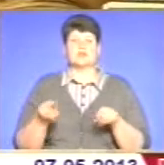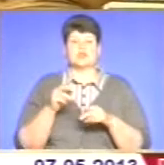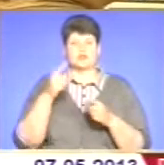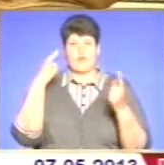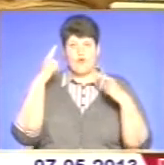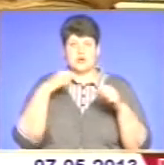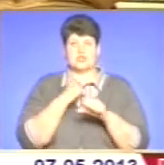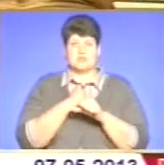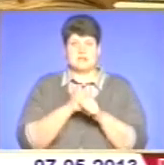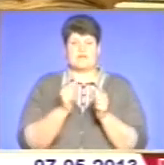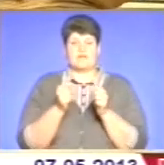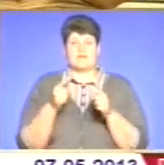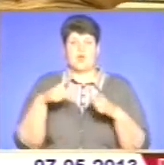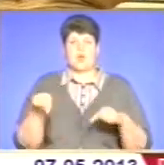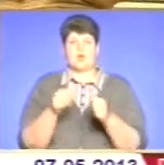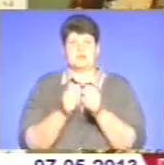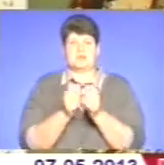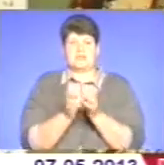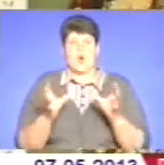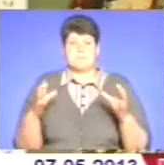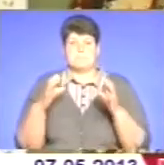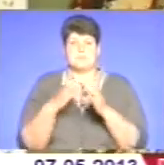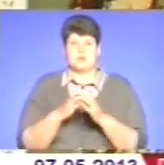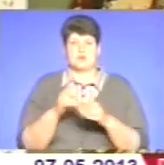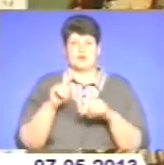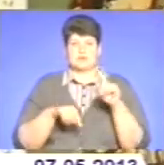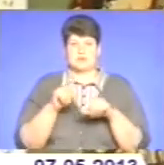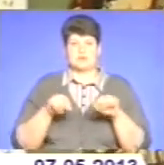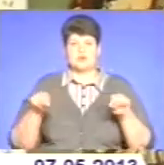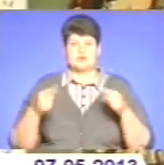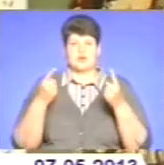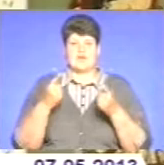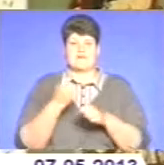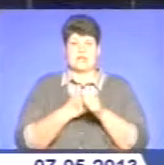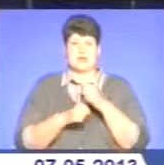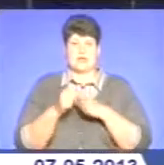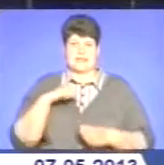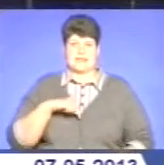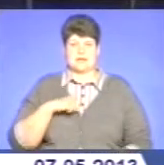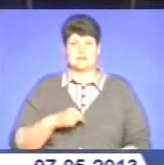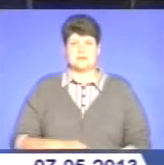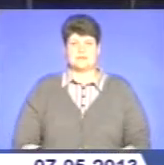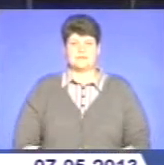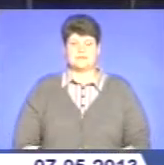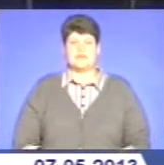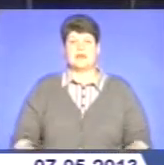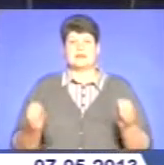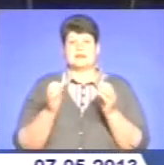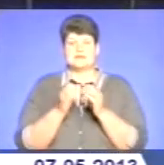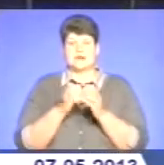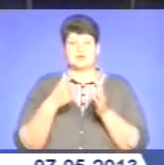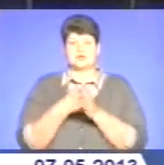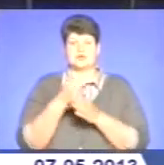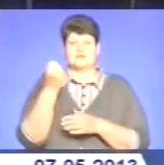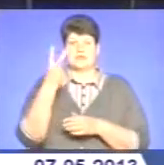праця у колі близьких об'єднує родину та створює великодній настрій. З 10 по 12